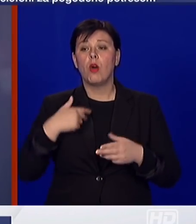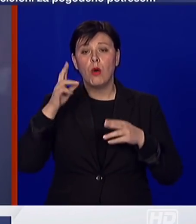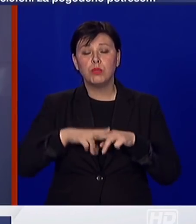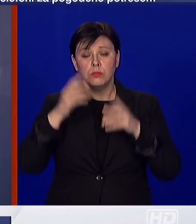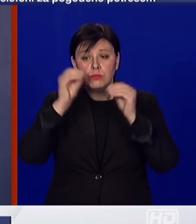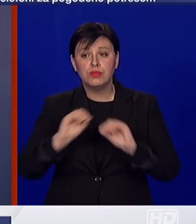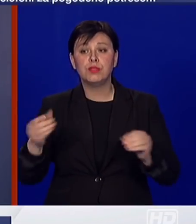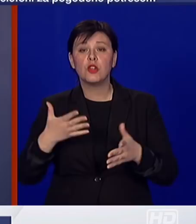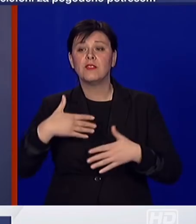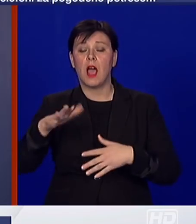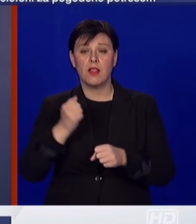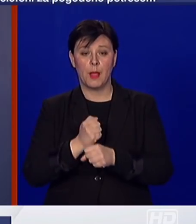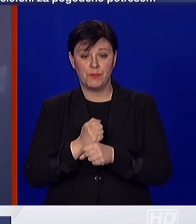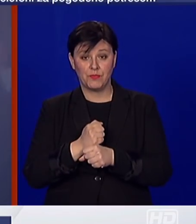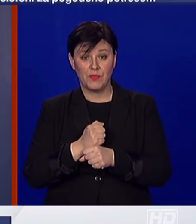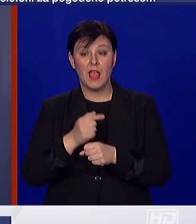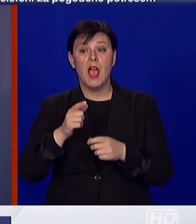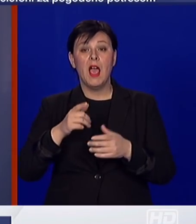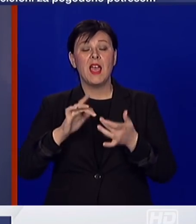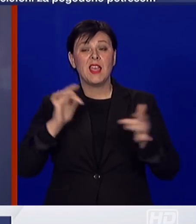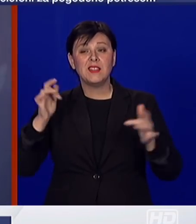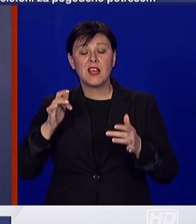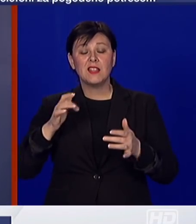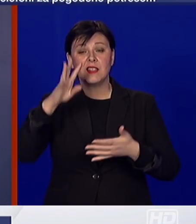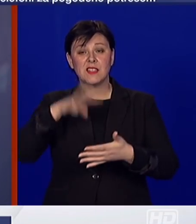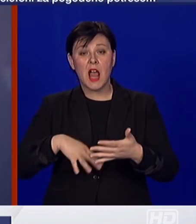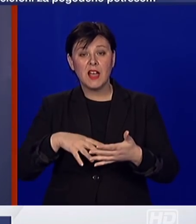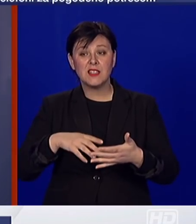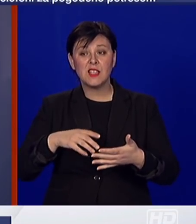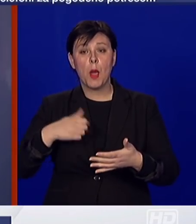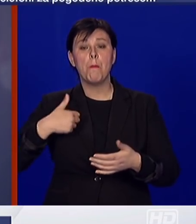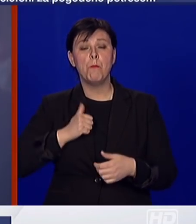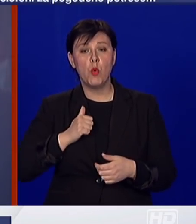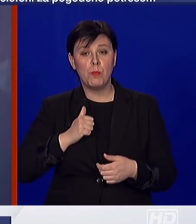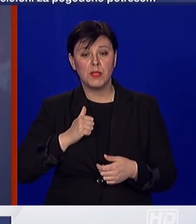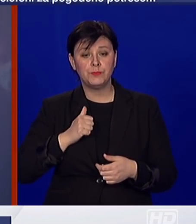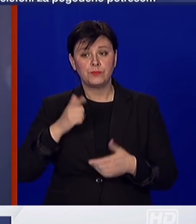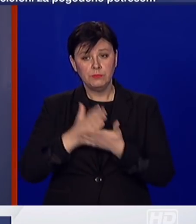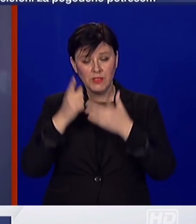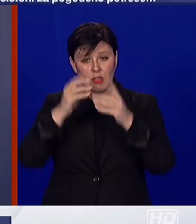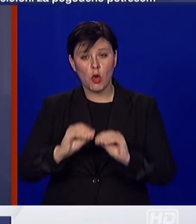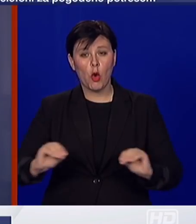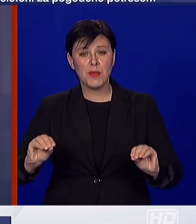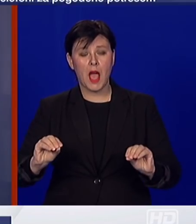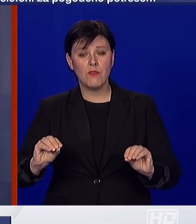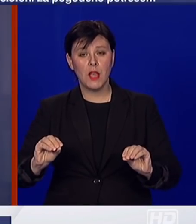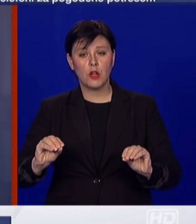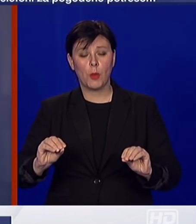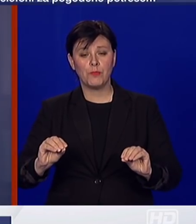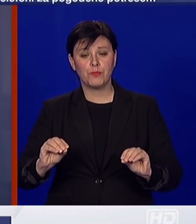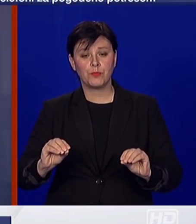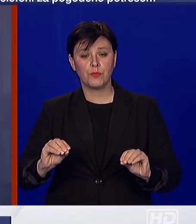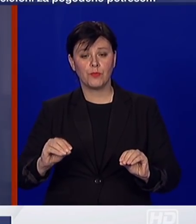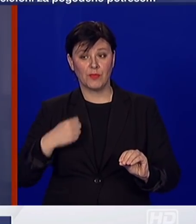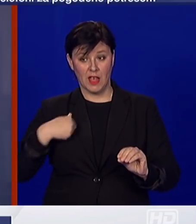bih samo spomenuo da je na web stranici Ministarstva vanjskih poslova objavljena jedna obavijest u kojoj smo